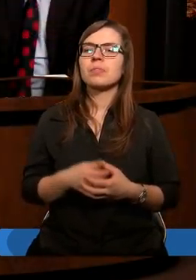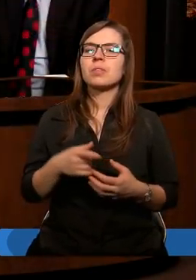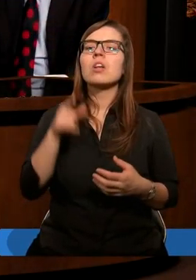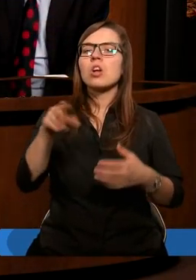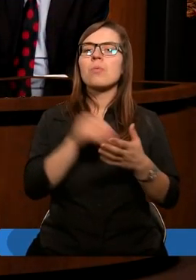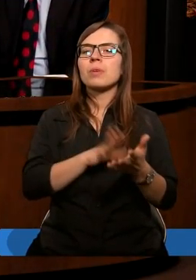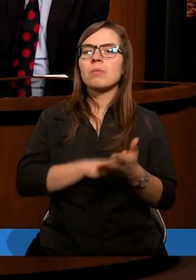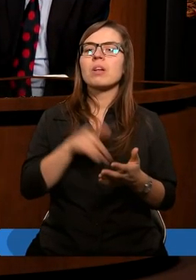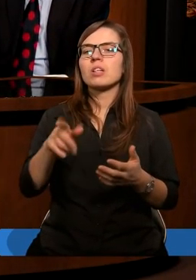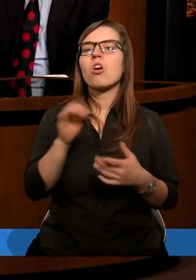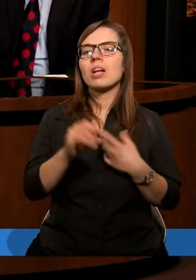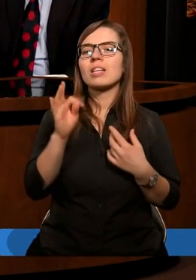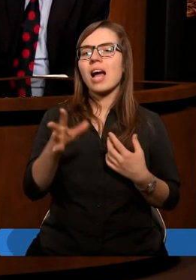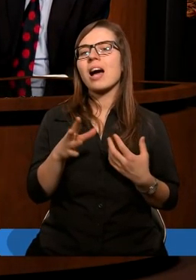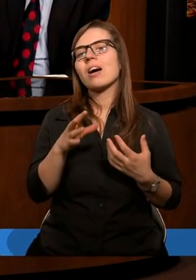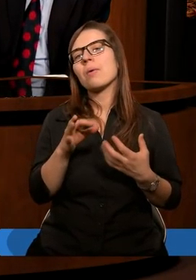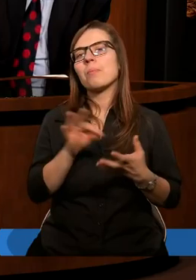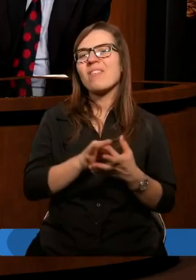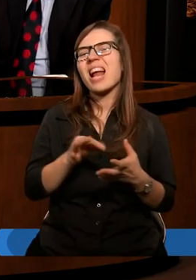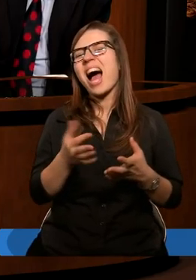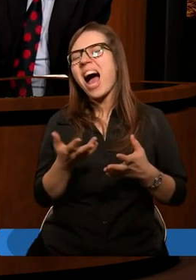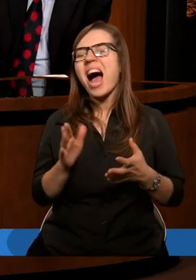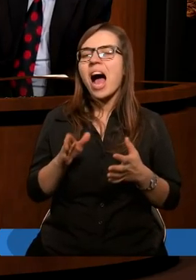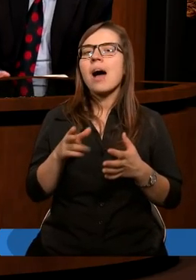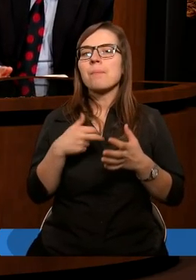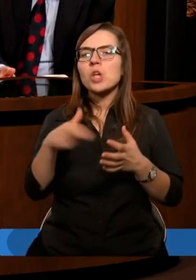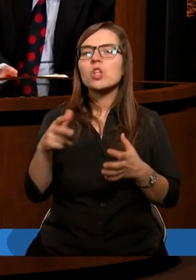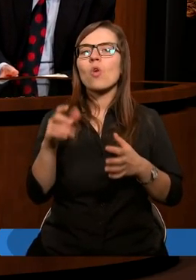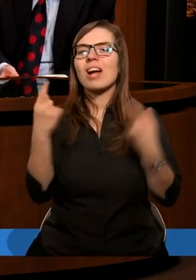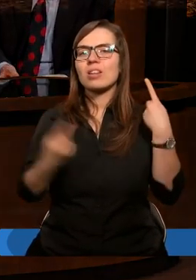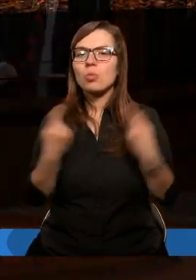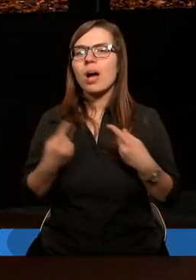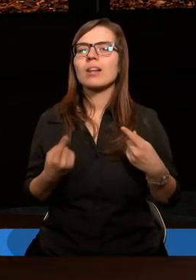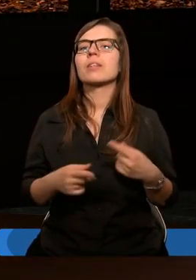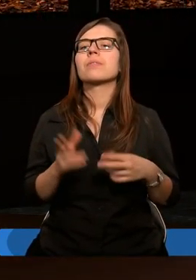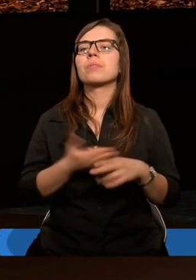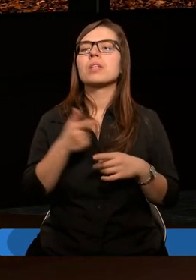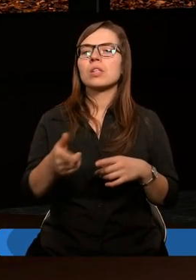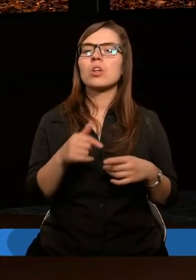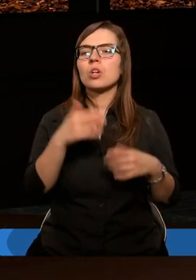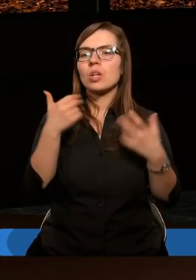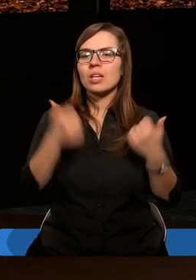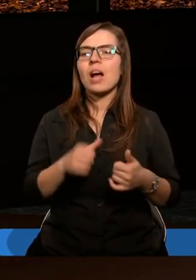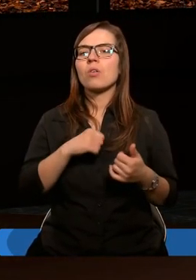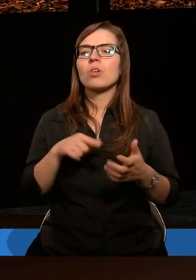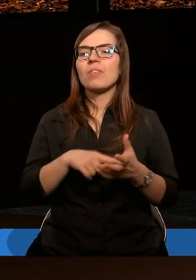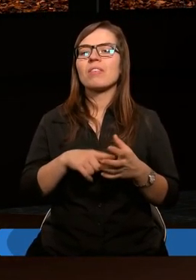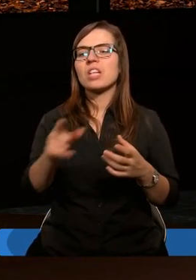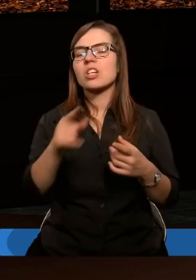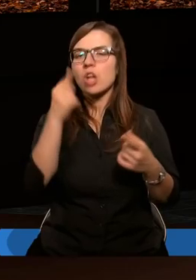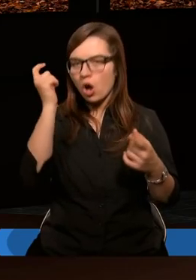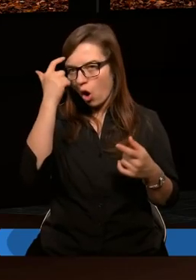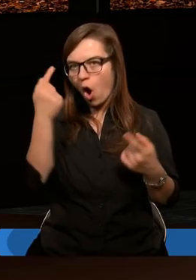też opisuje, że to jest taka przejściowa sytuacja, kiedy te role się troszeczkę właśnie